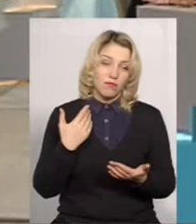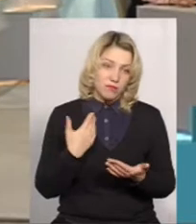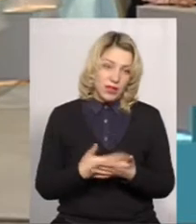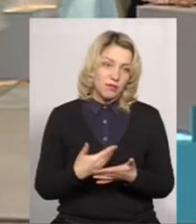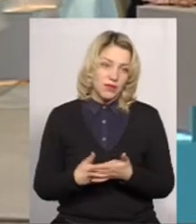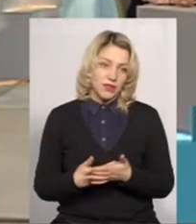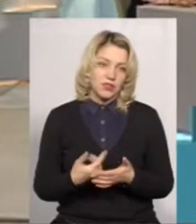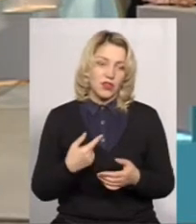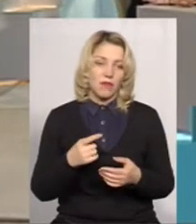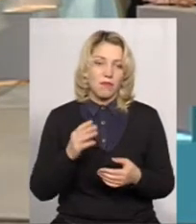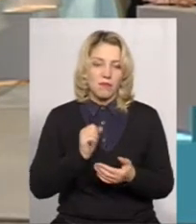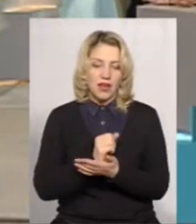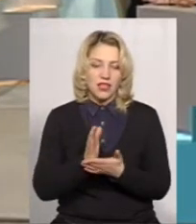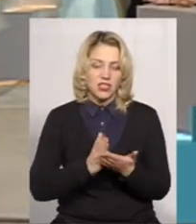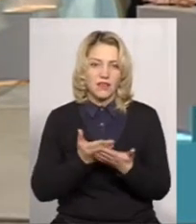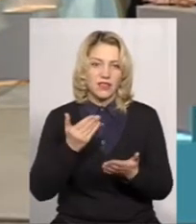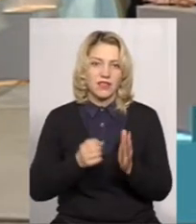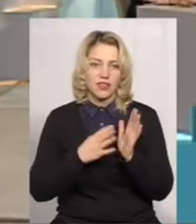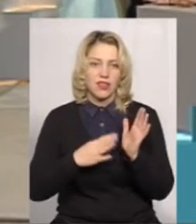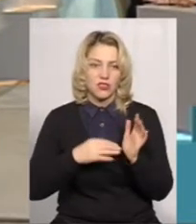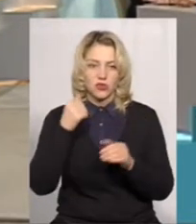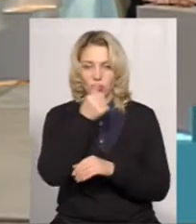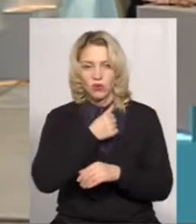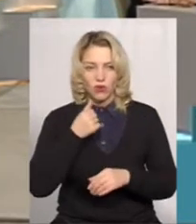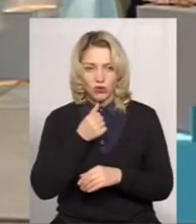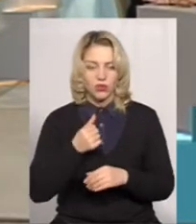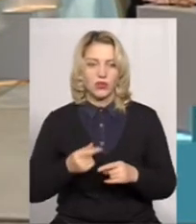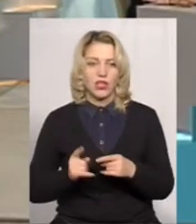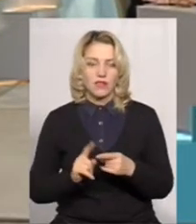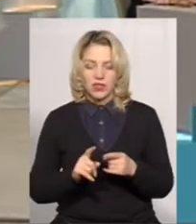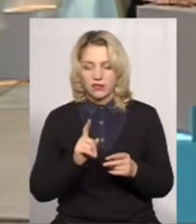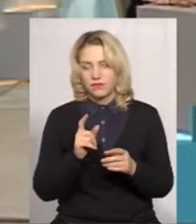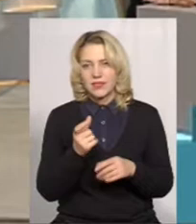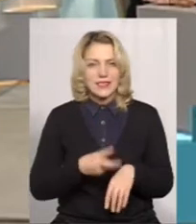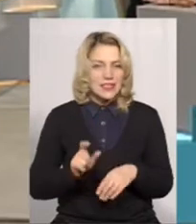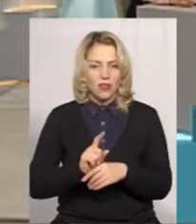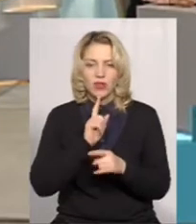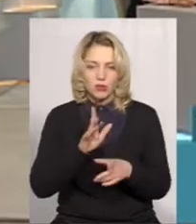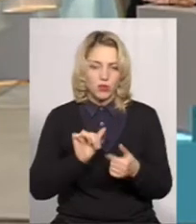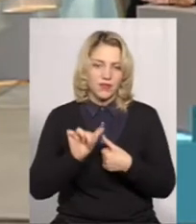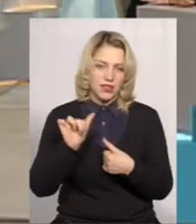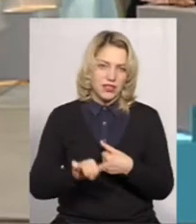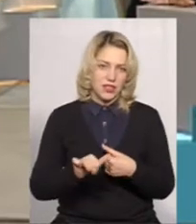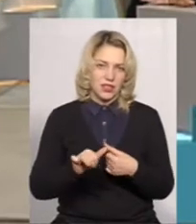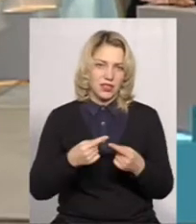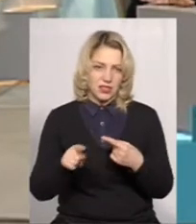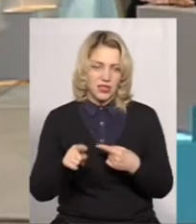буде. Мережа від 2019 року суттєво не буде відрізнятися від попередніх років.